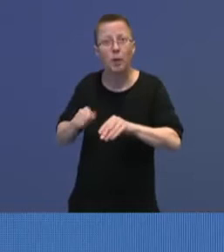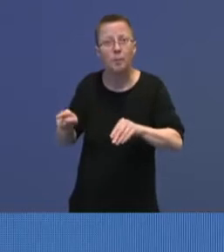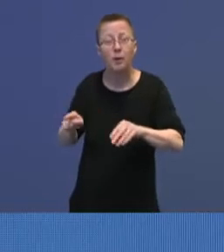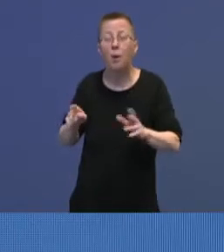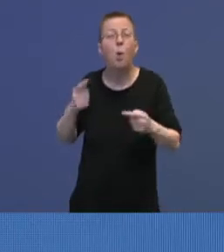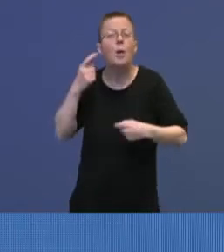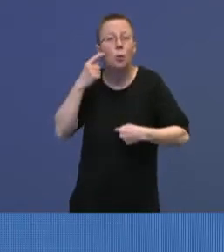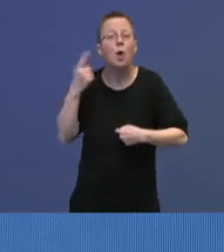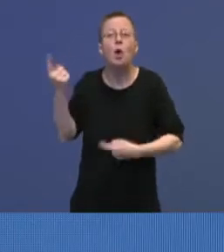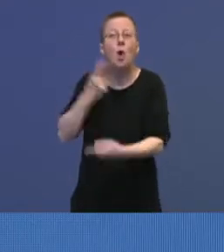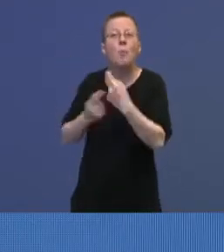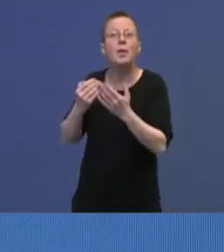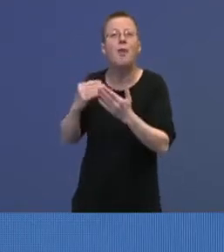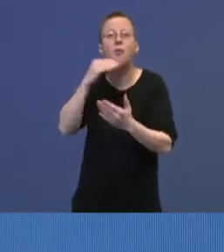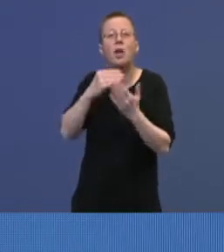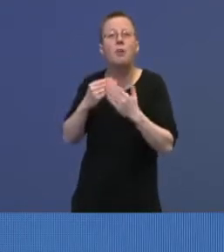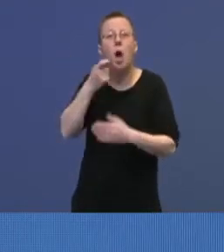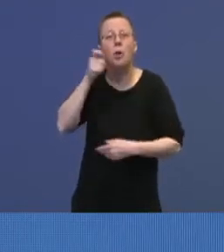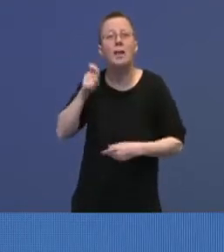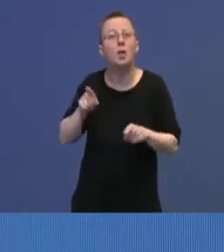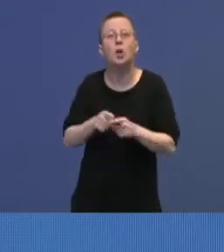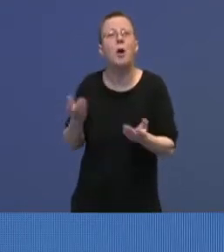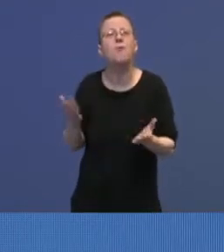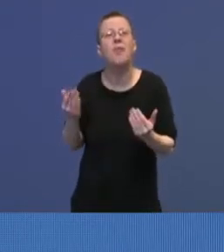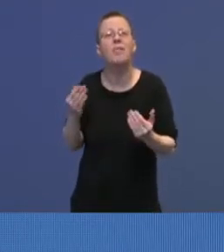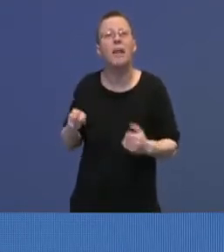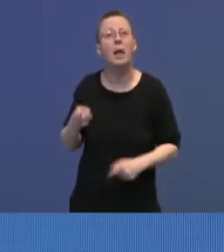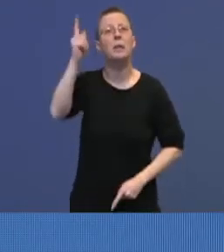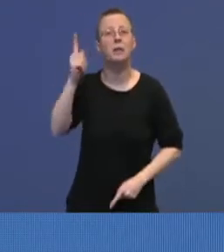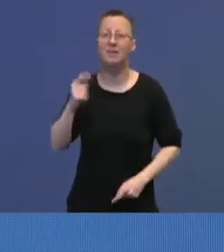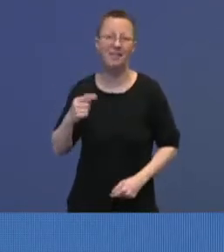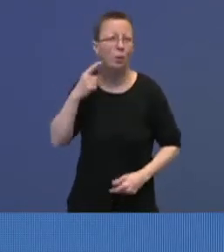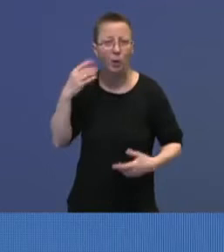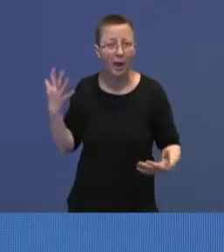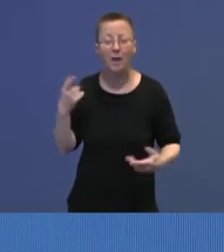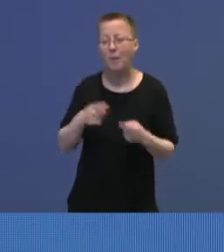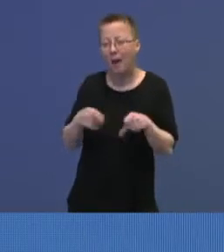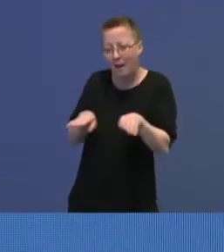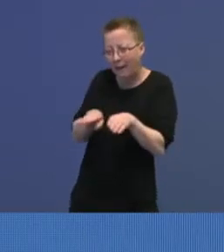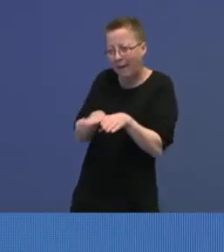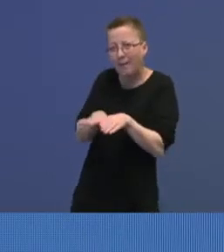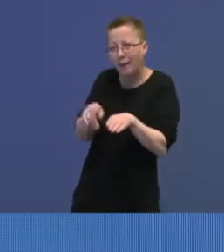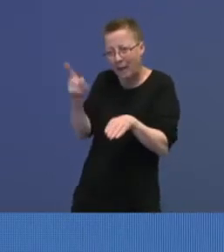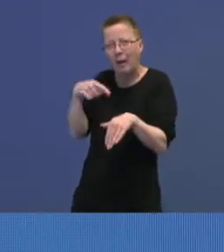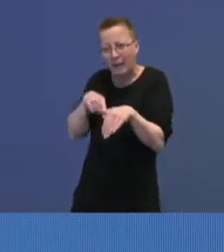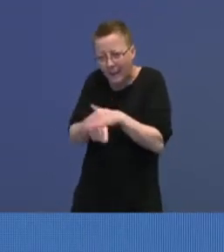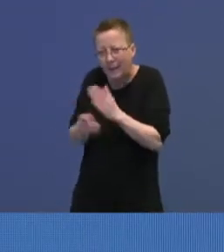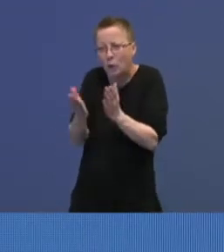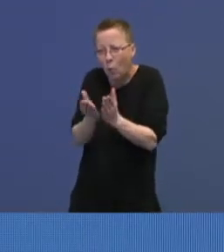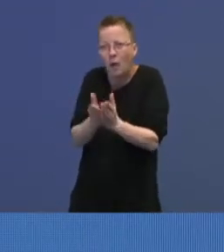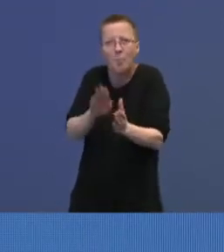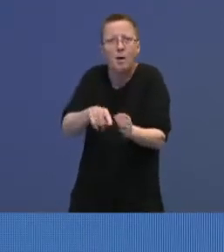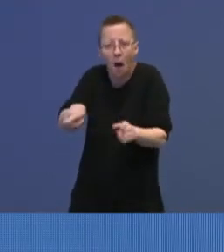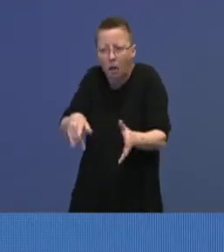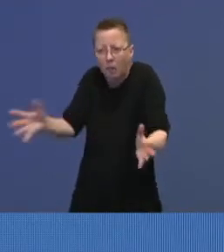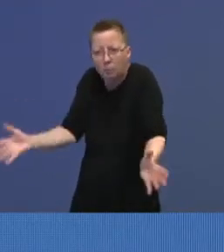Jeg tror heller ikke at det kommer folk fra Ukraina som sier at det forventer de. Men det å legge til rette for at de har kunne komme i skole og barnehage, det